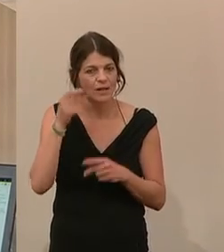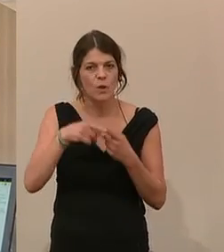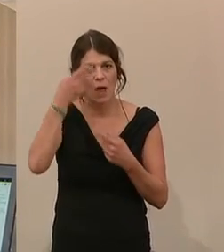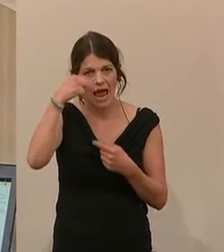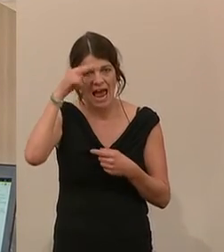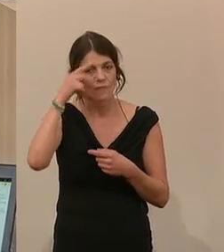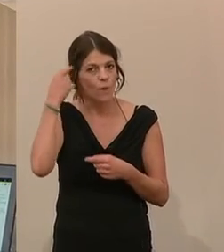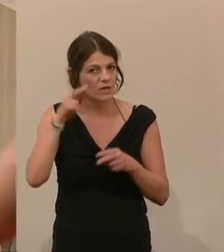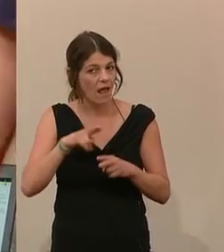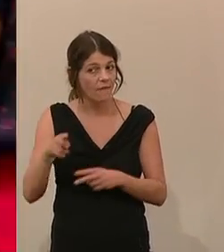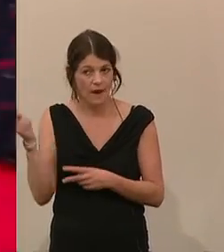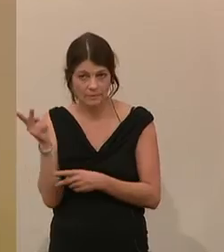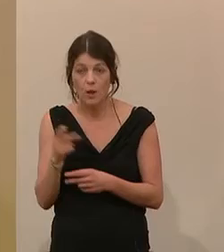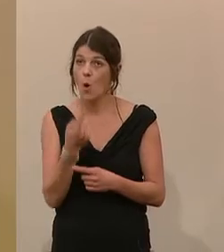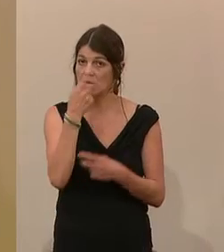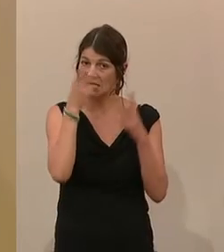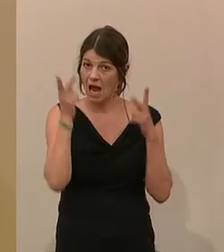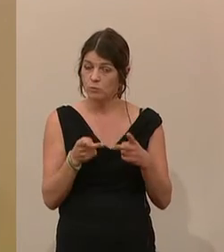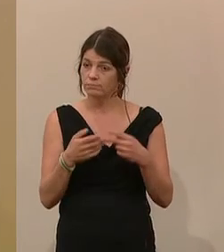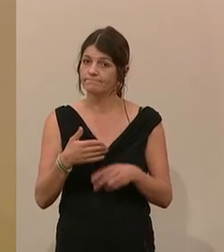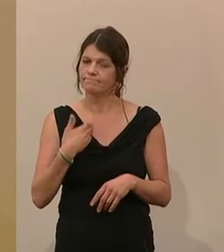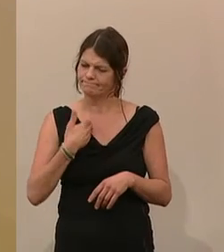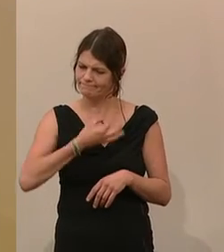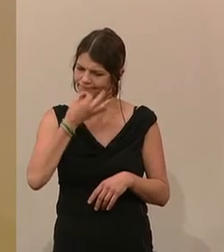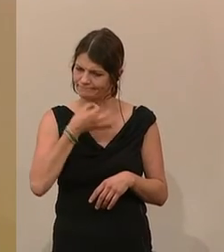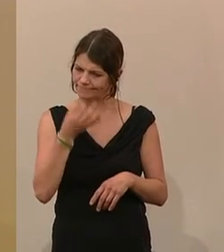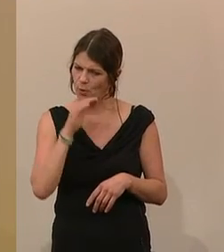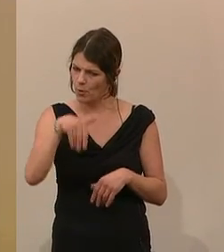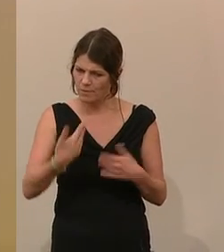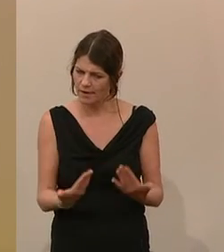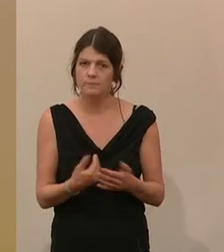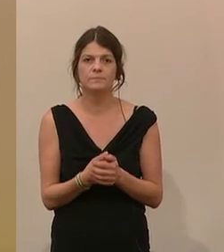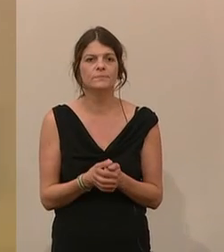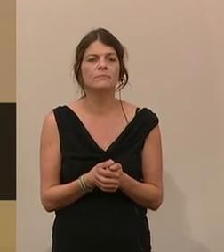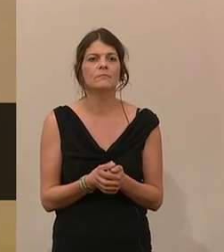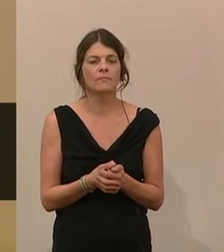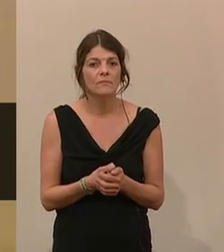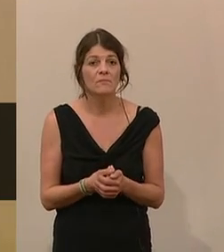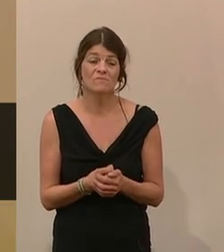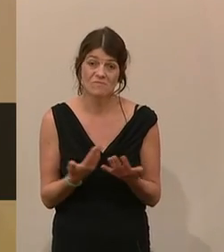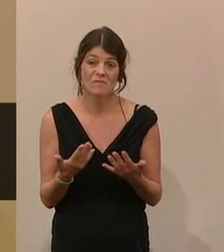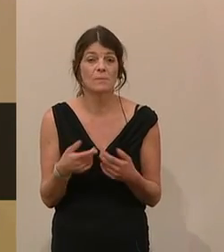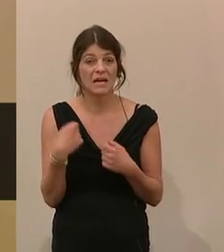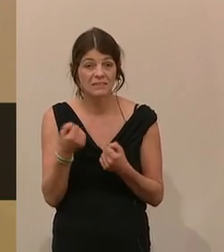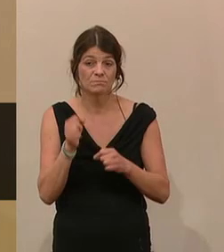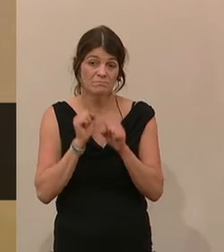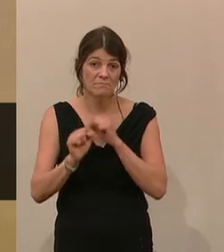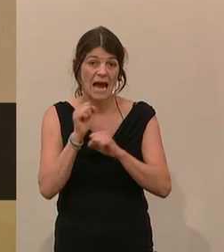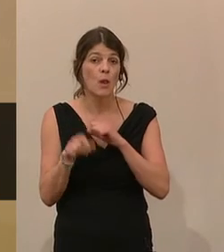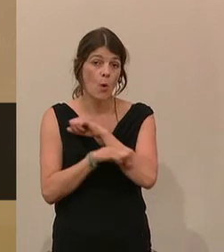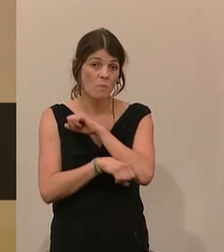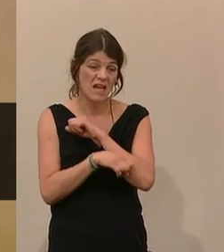Volksanwälte Hohes Haus. Mein Beitrag befasst sich mit dem Mangel an Gymnasialplätzen in